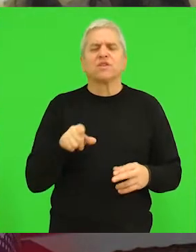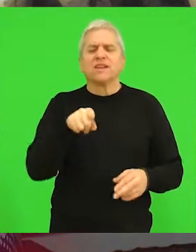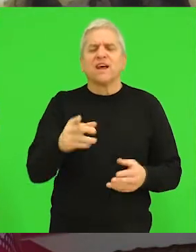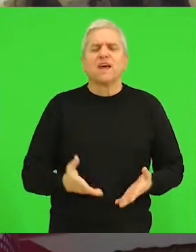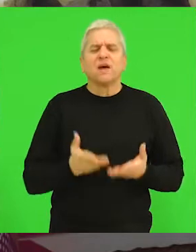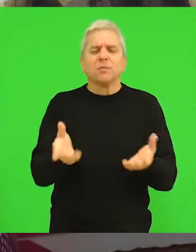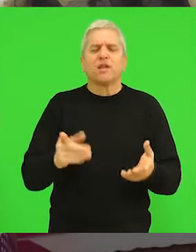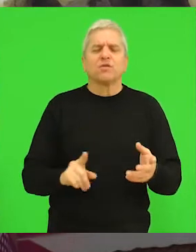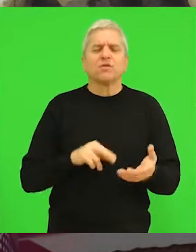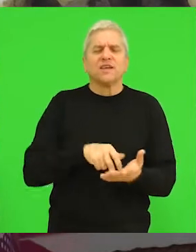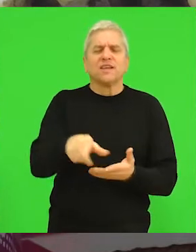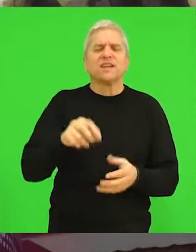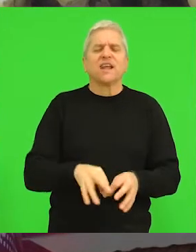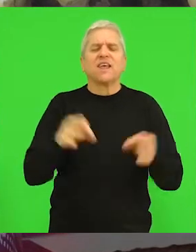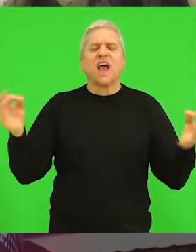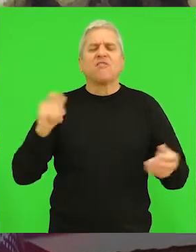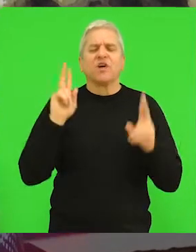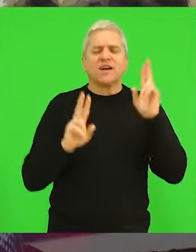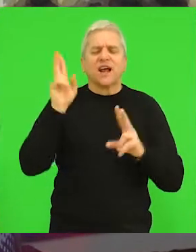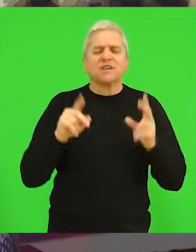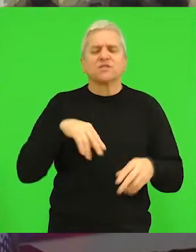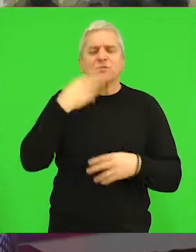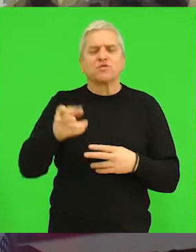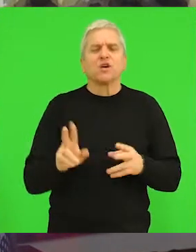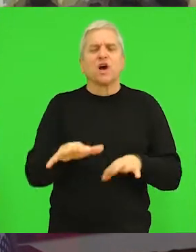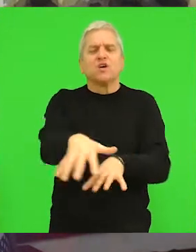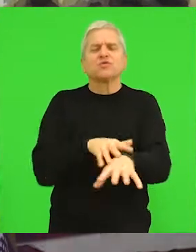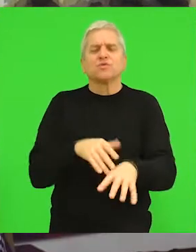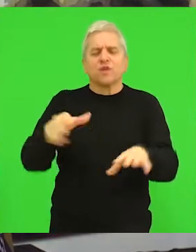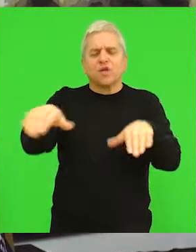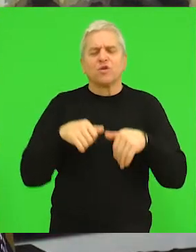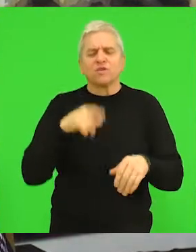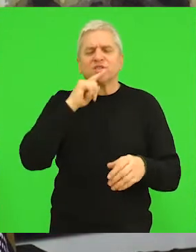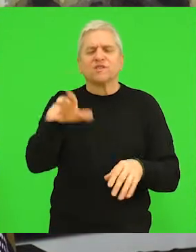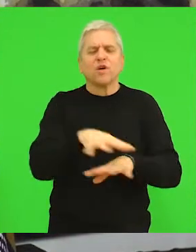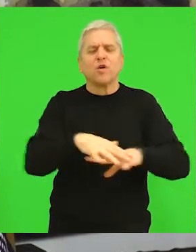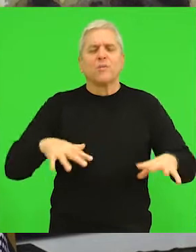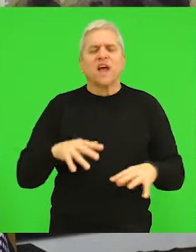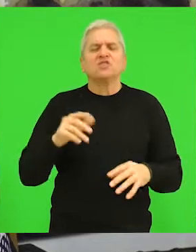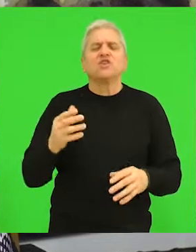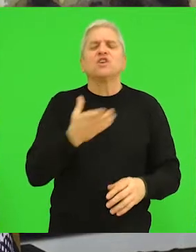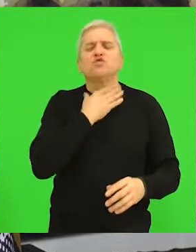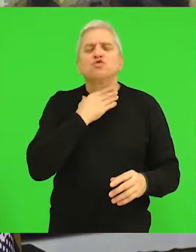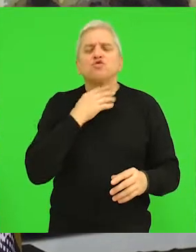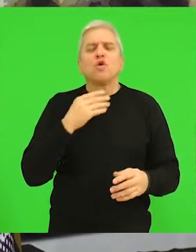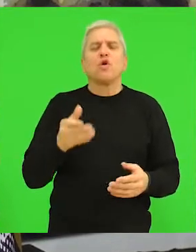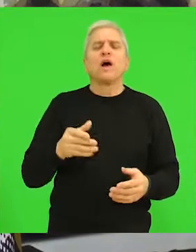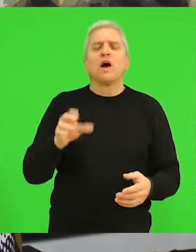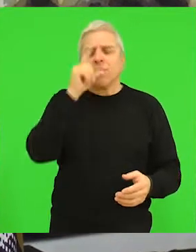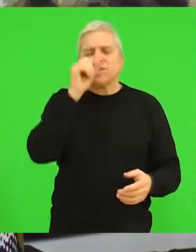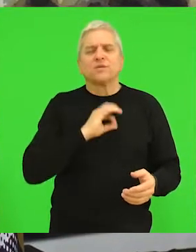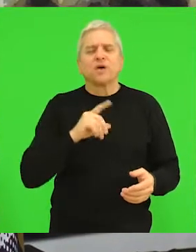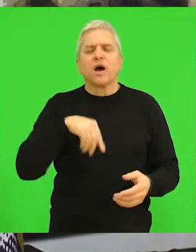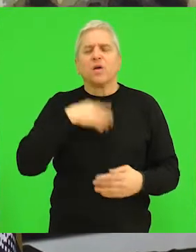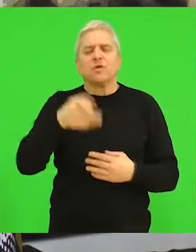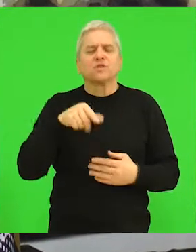predlog ide na javnu raspravu. Nakon toga Skupština donosi akt o mreži škola opštine Bečej i nakon toga to